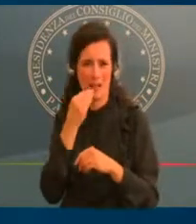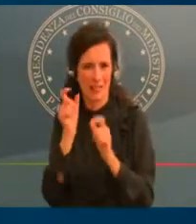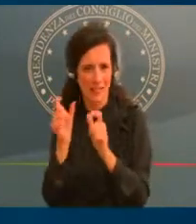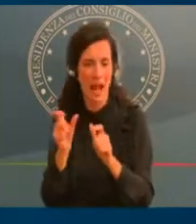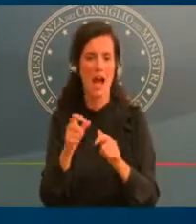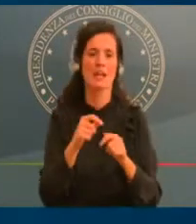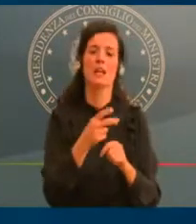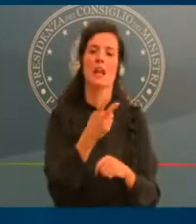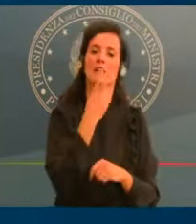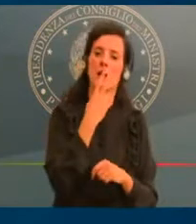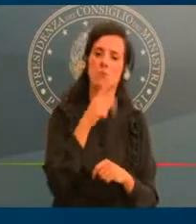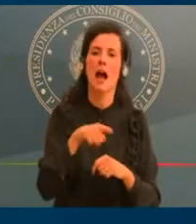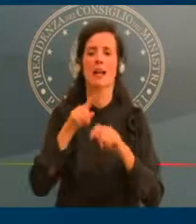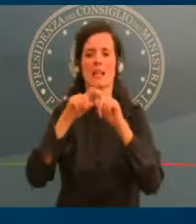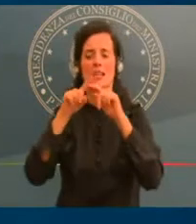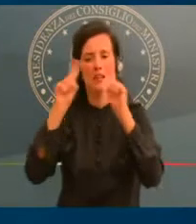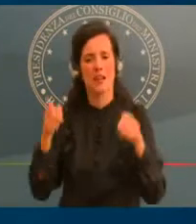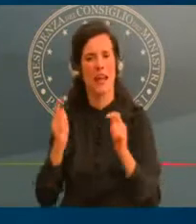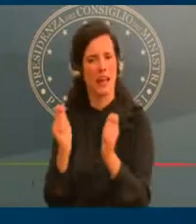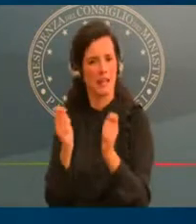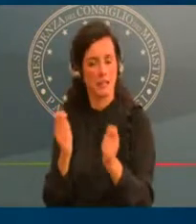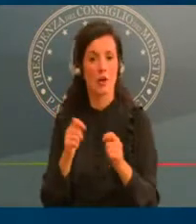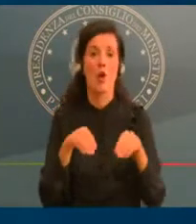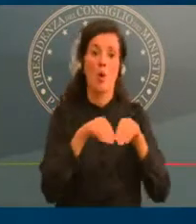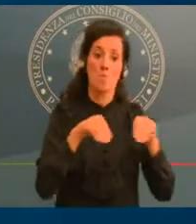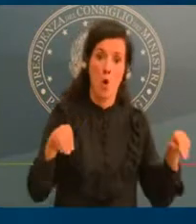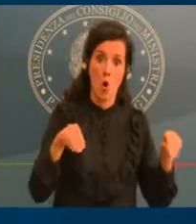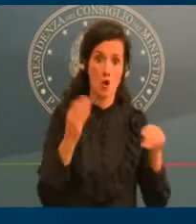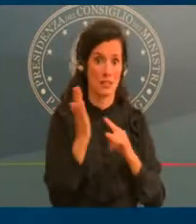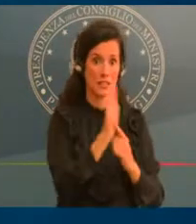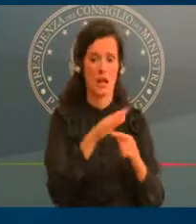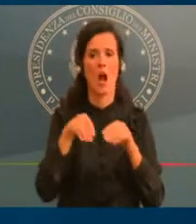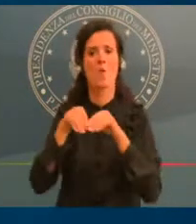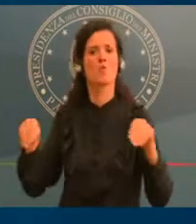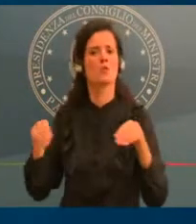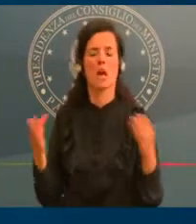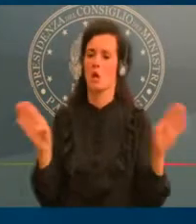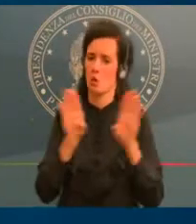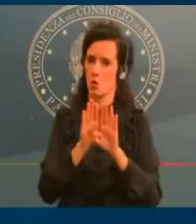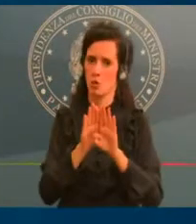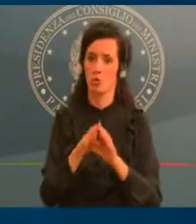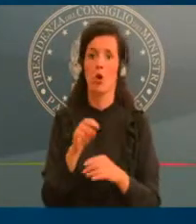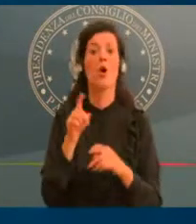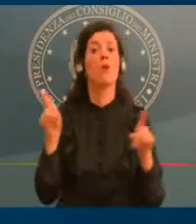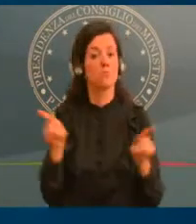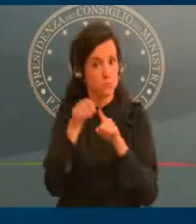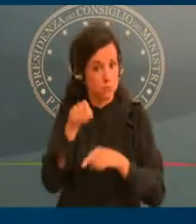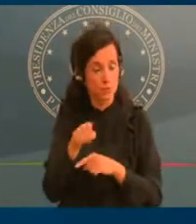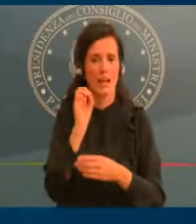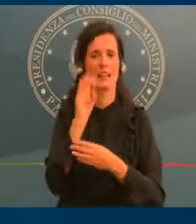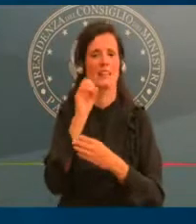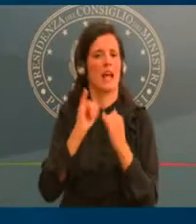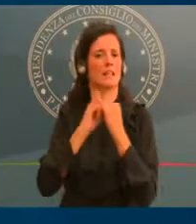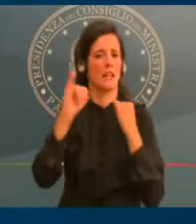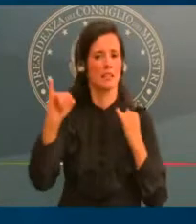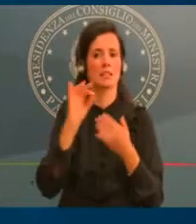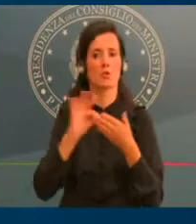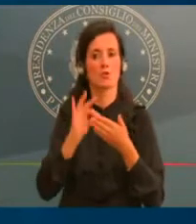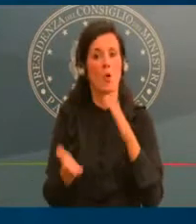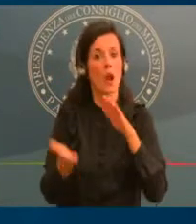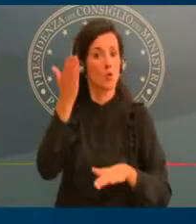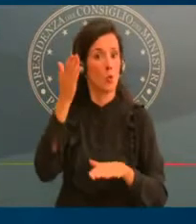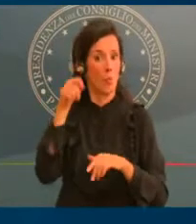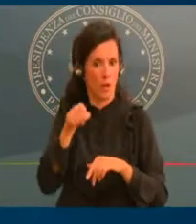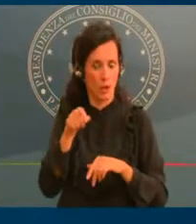la didattica a distanza per le scuole superiori di secondo grado, fatta eccezione per studenti disabili in caso di utilizzo di laboratori.